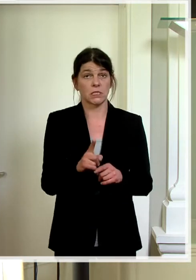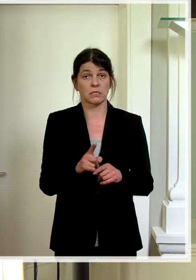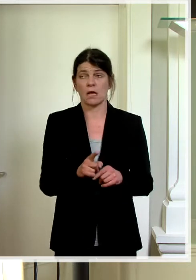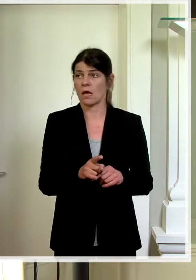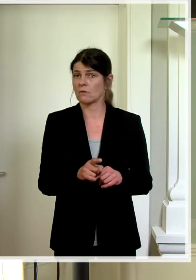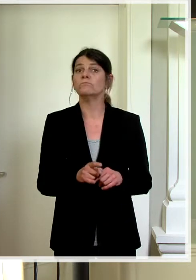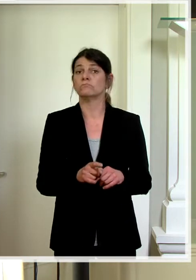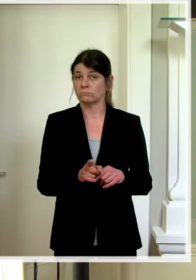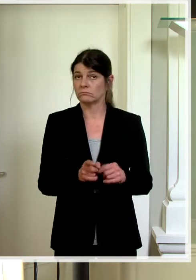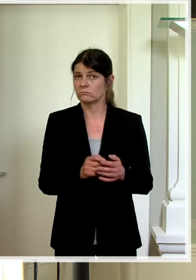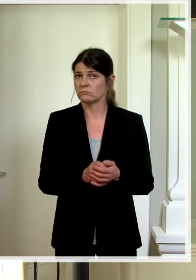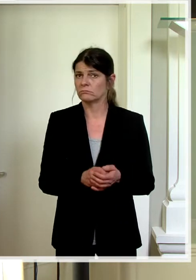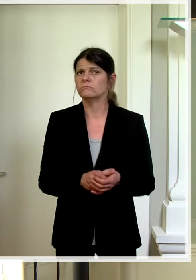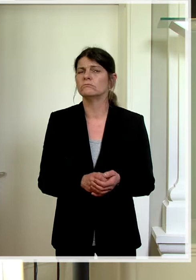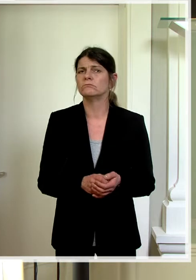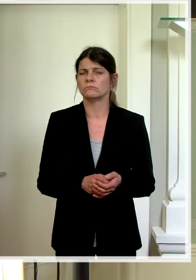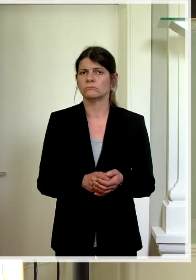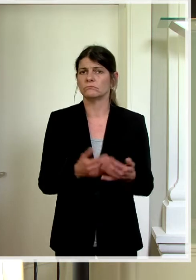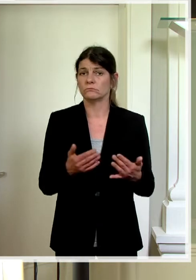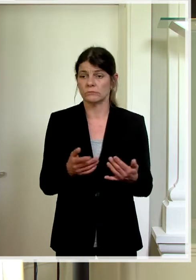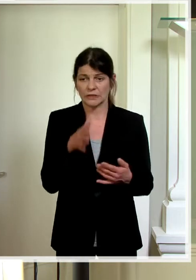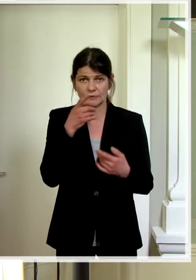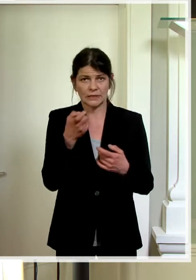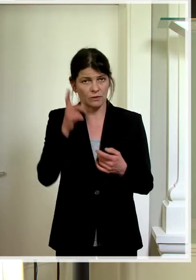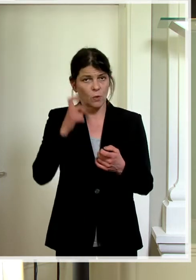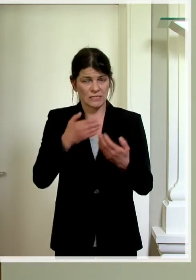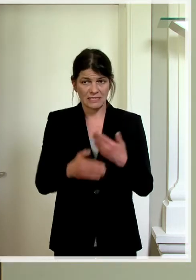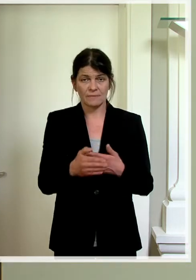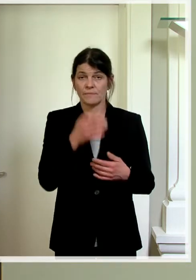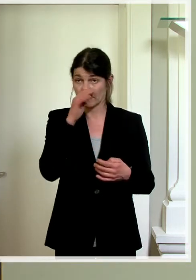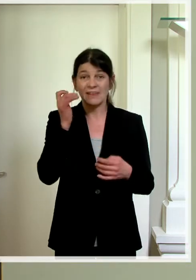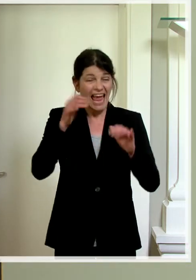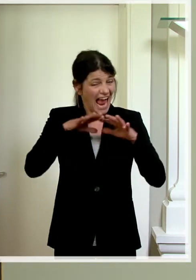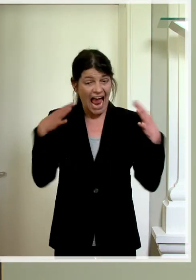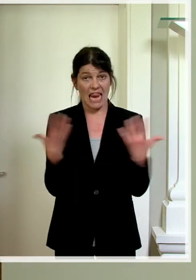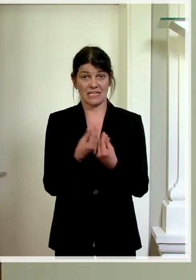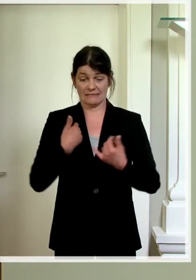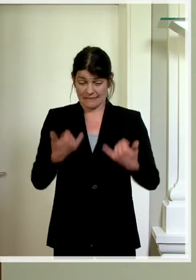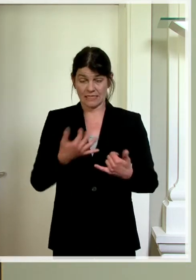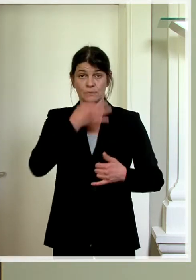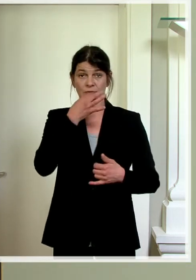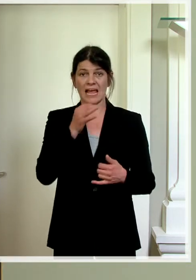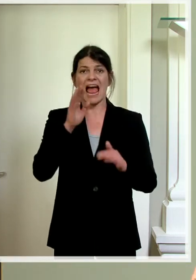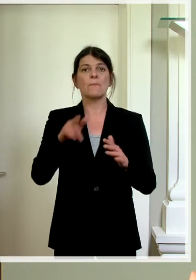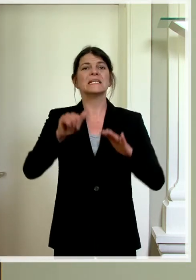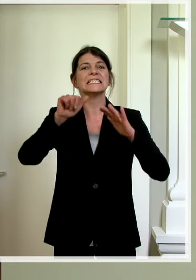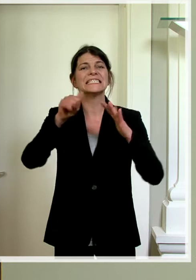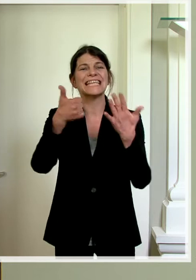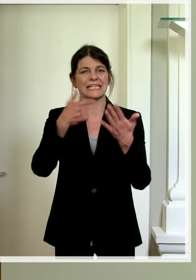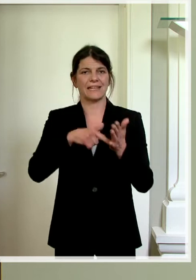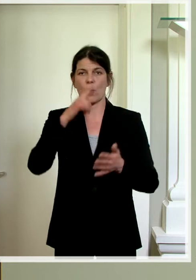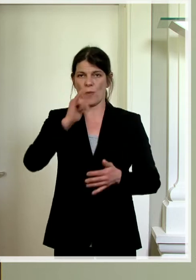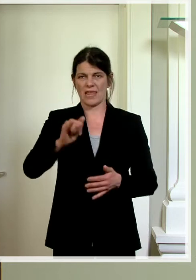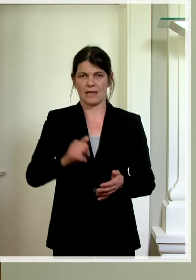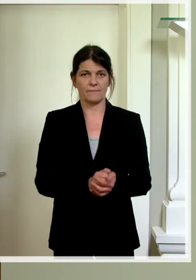Lockerungen... Ja, alles was wir jetzt gesagt haben, das gilt ab dem 6. Juni.